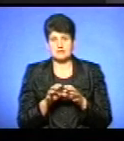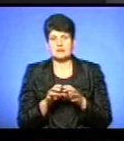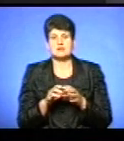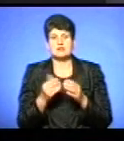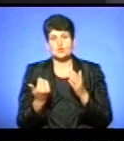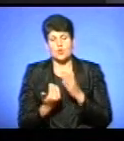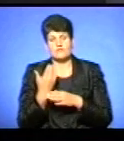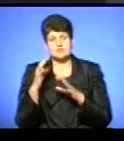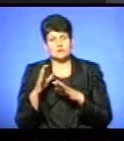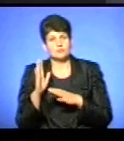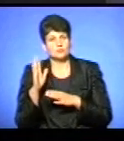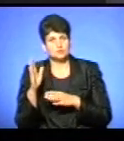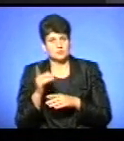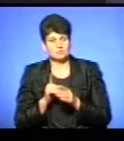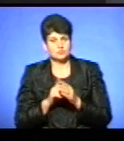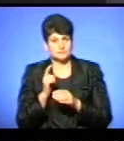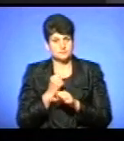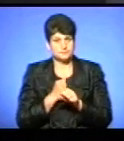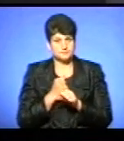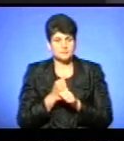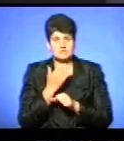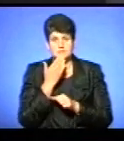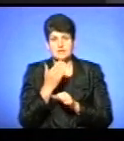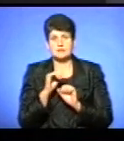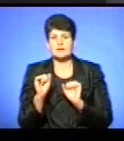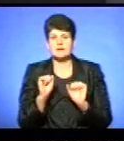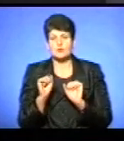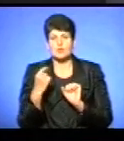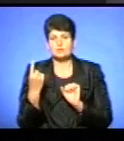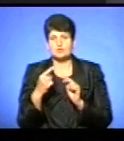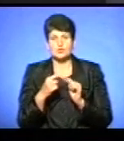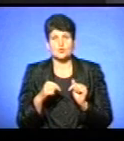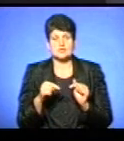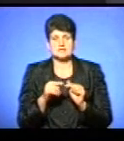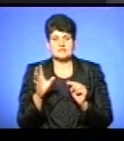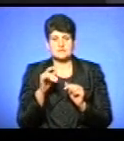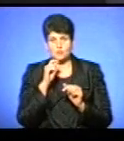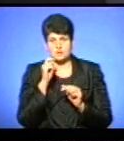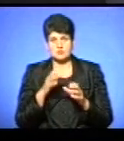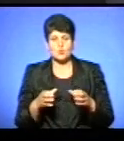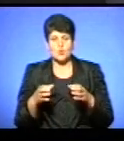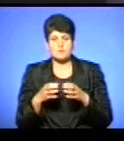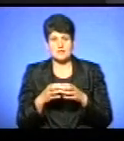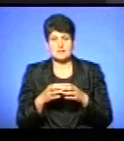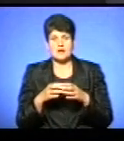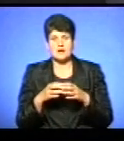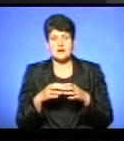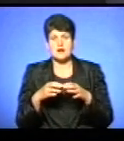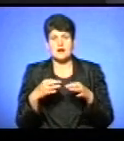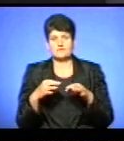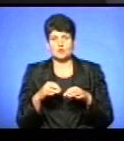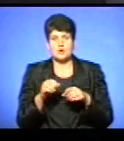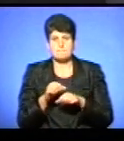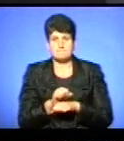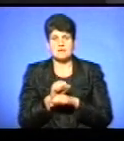законодавства, яке буде вступати в дію, ми, власне, запитали керівника обласної організації всіукраїнського об'єднання «Автомайдан». Давайте